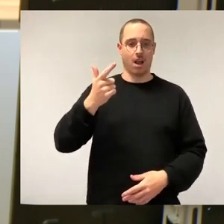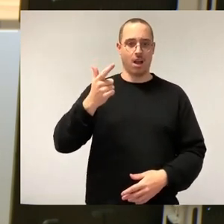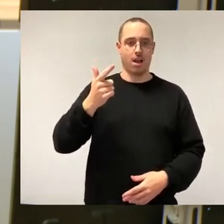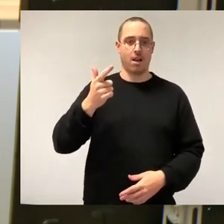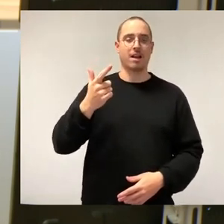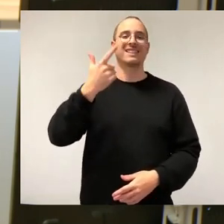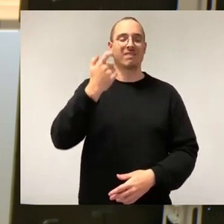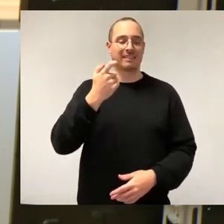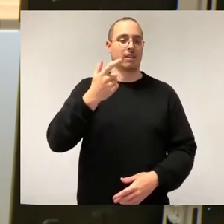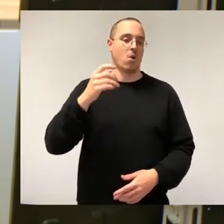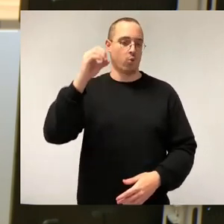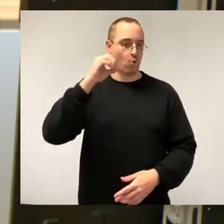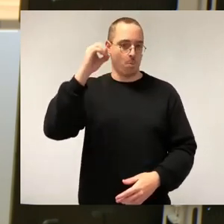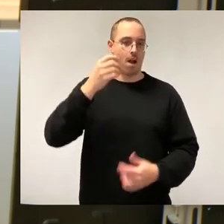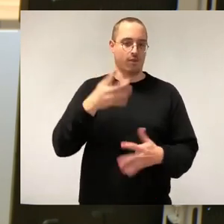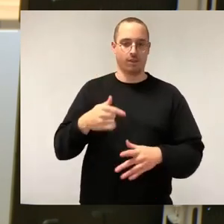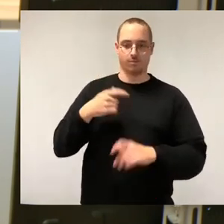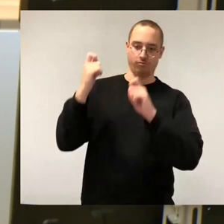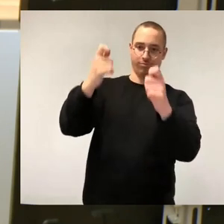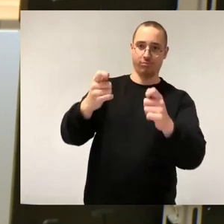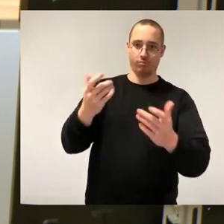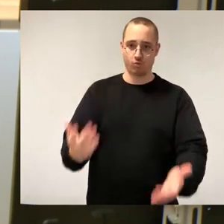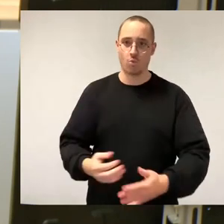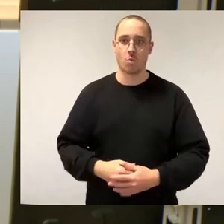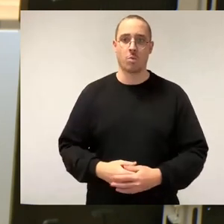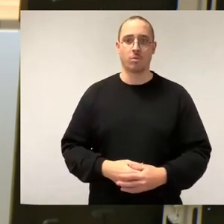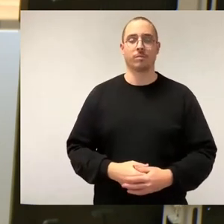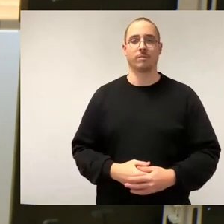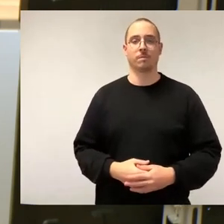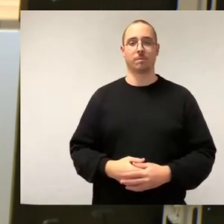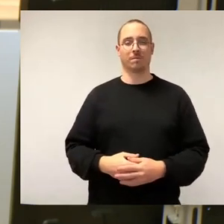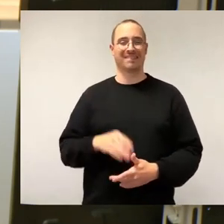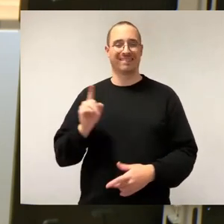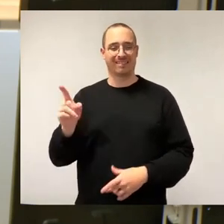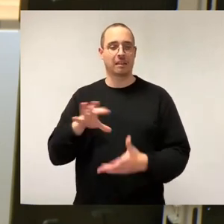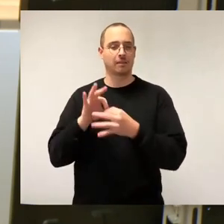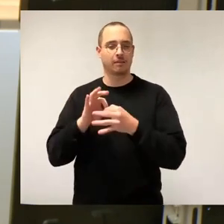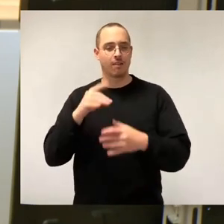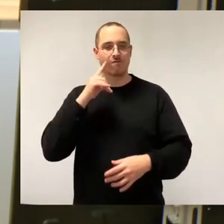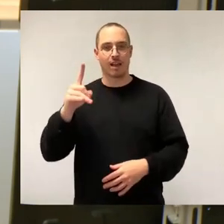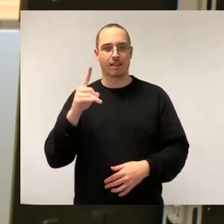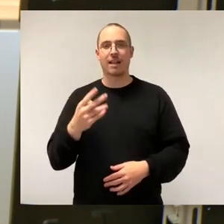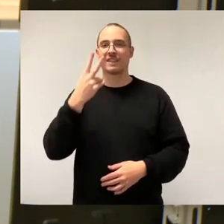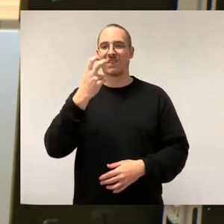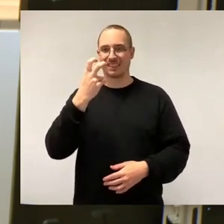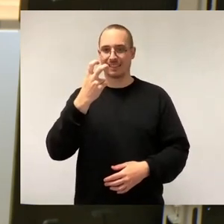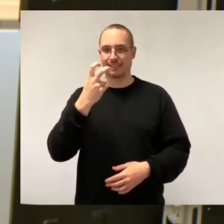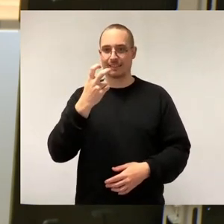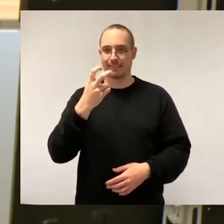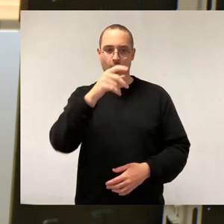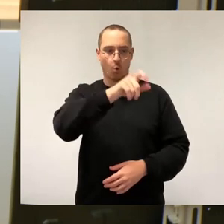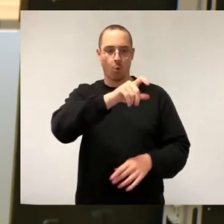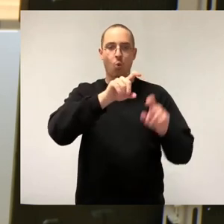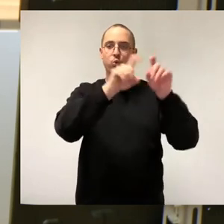noch sicherer Anlass auf einmal diese Kündigung dieser 20 kleinen Unternehmen, weshalb es unter anderem auch